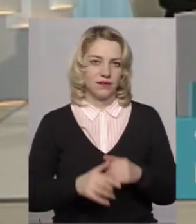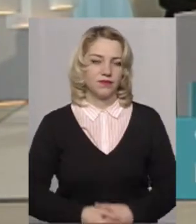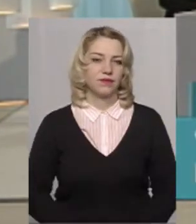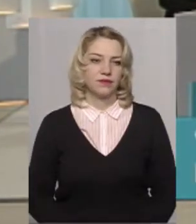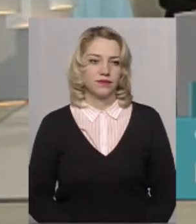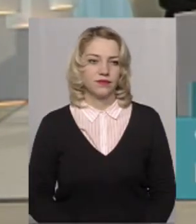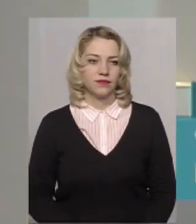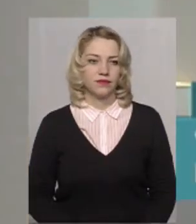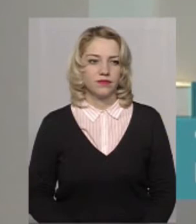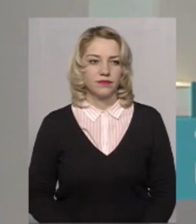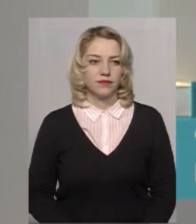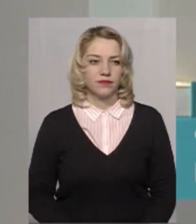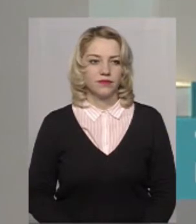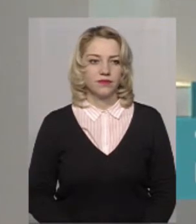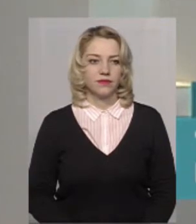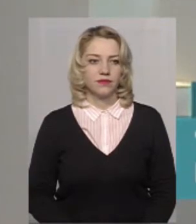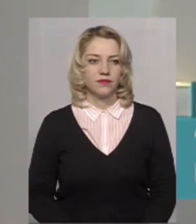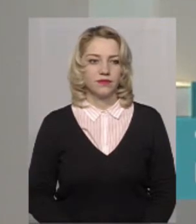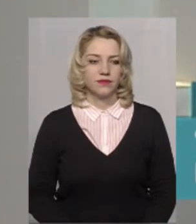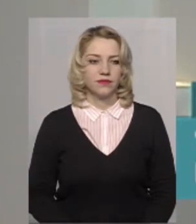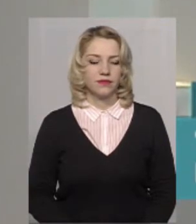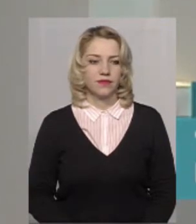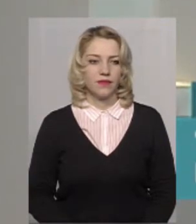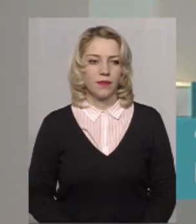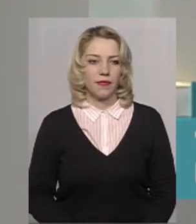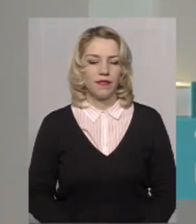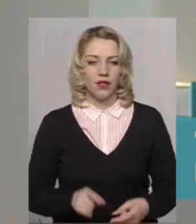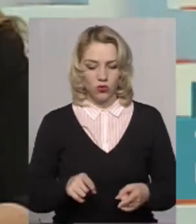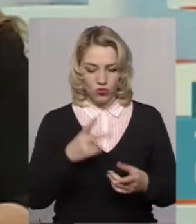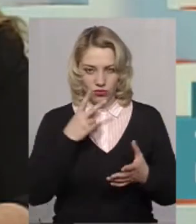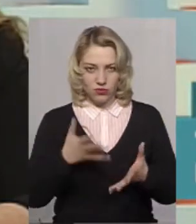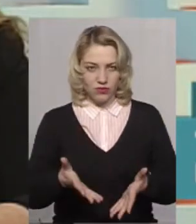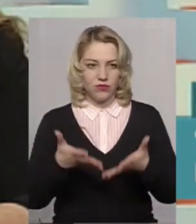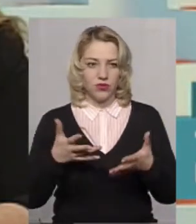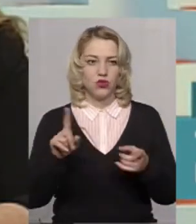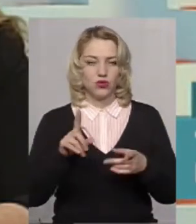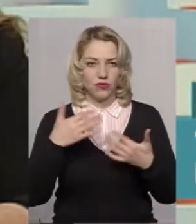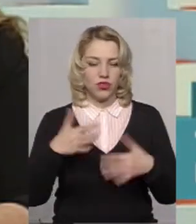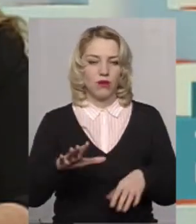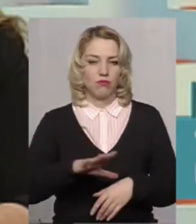Ну тут як-то наочно видно, що було.